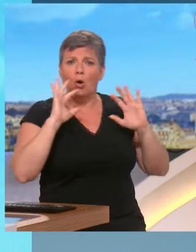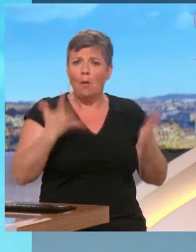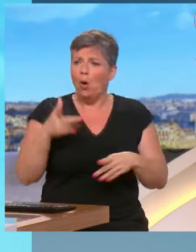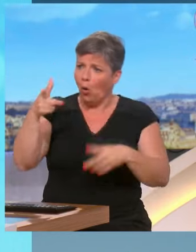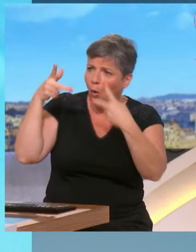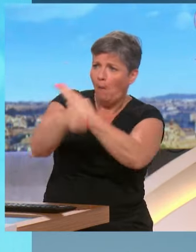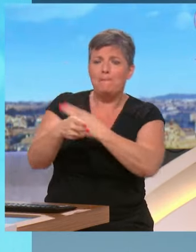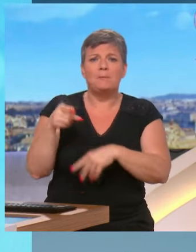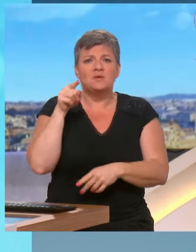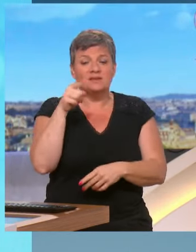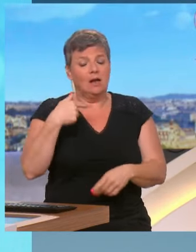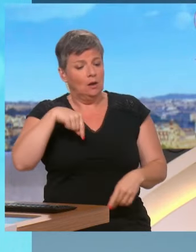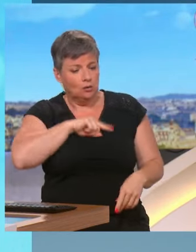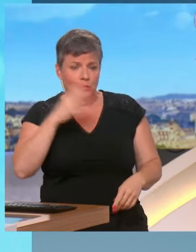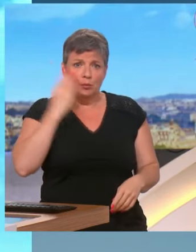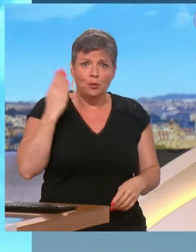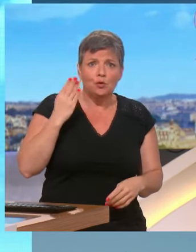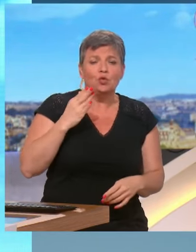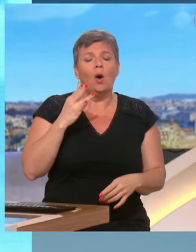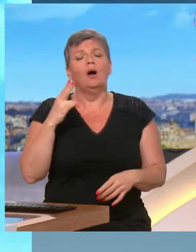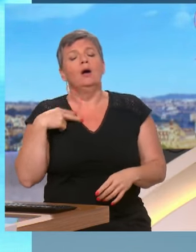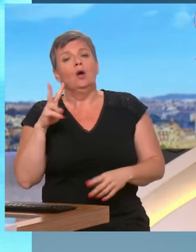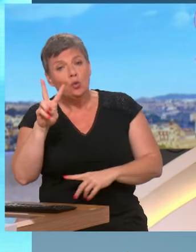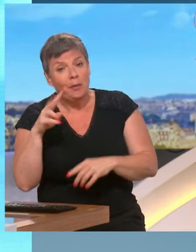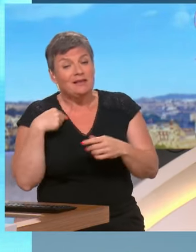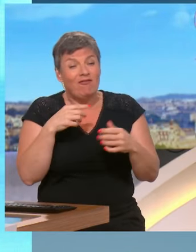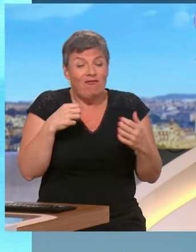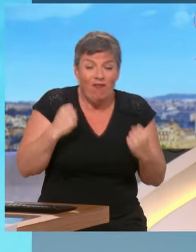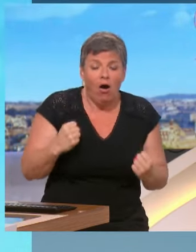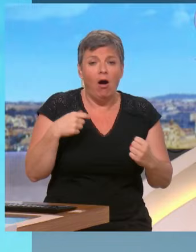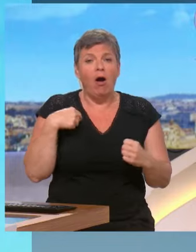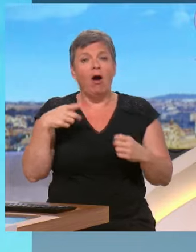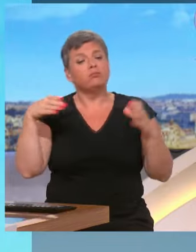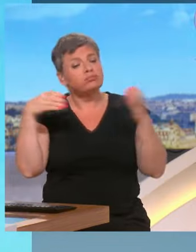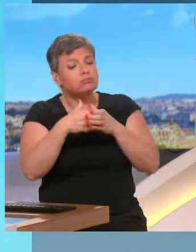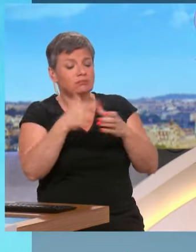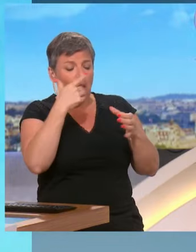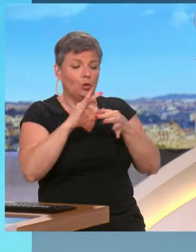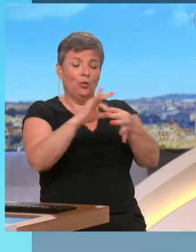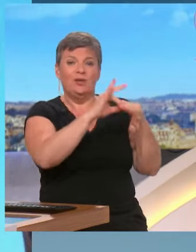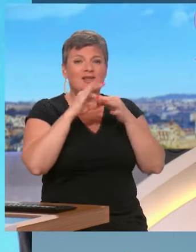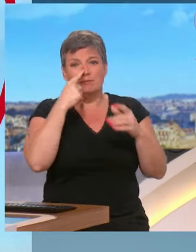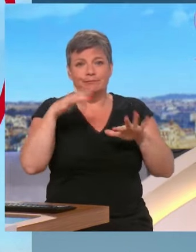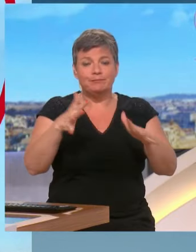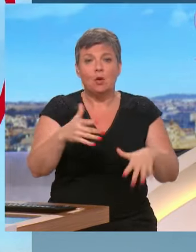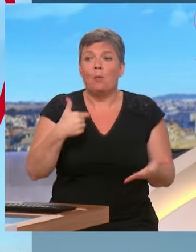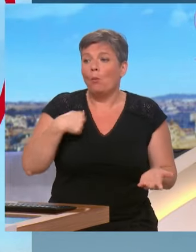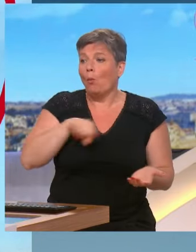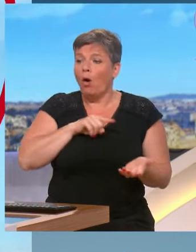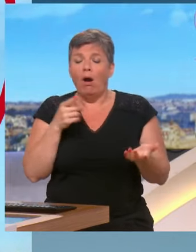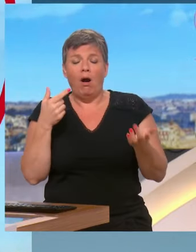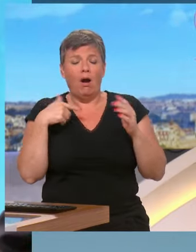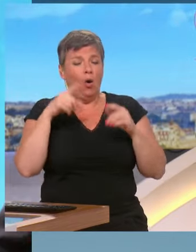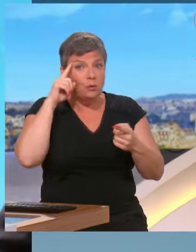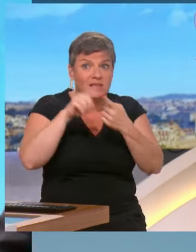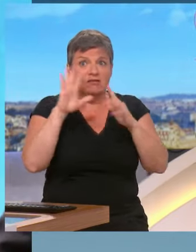ça, je sais qu'on a besoin d'une NUPES qui est forte. Mais avez remis une pièce, si j'ose dire. C'est votre parti qui a remis une pièce. Moi, je n pas remis de pièce. Ce qui m'intéresse,